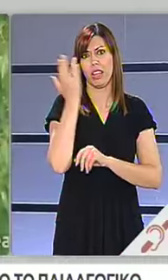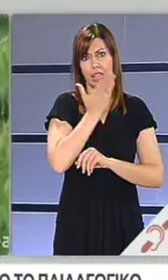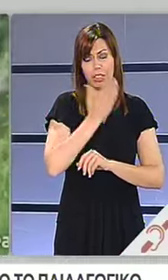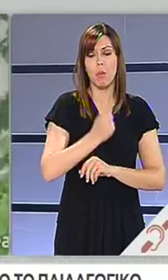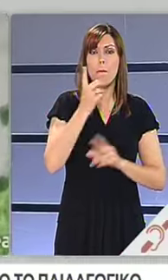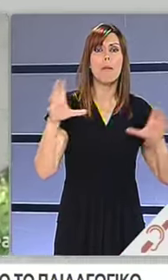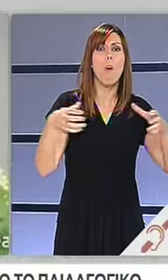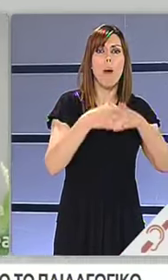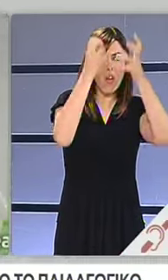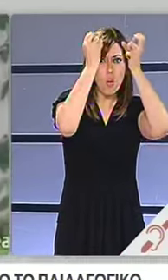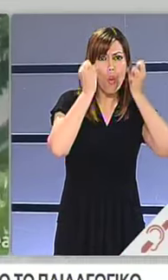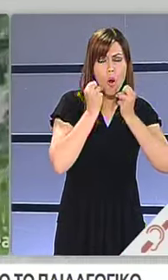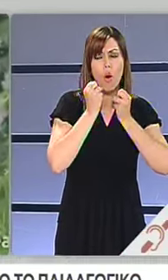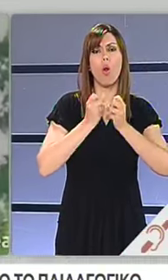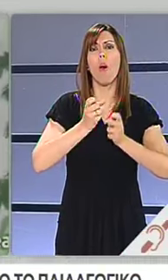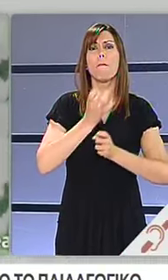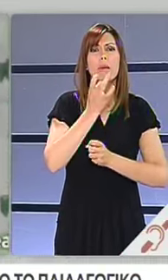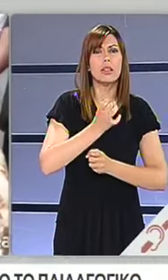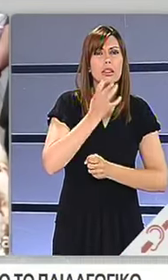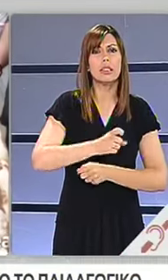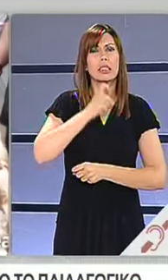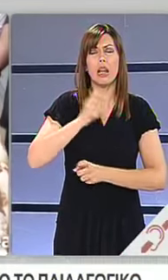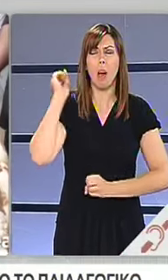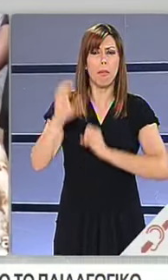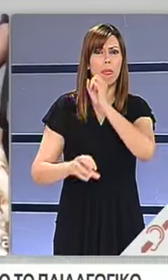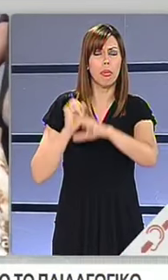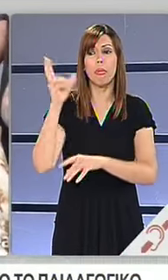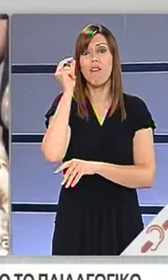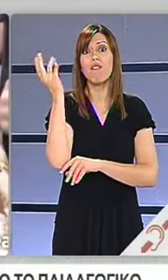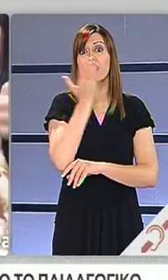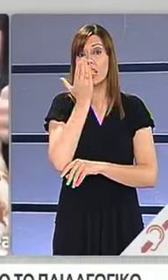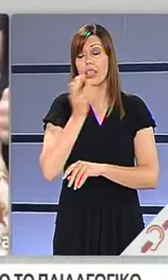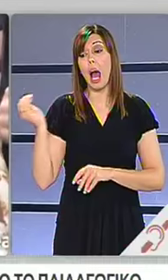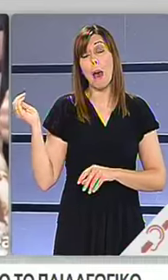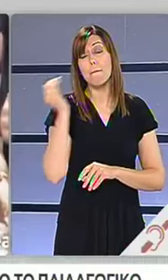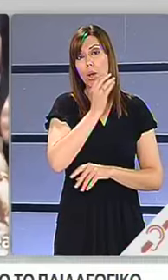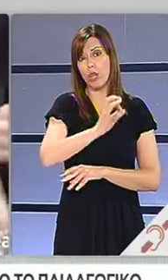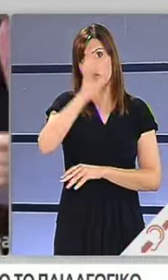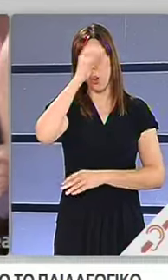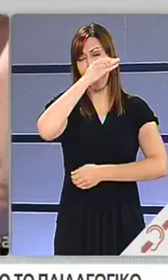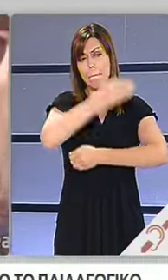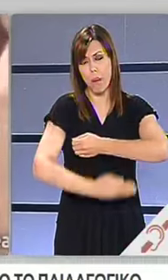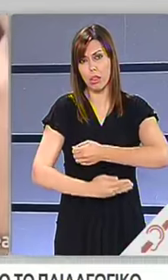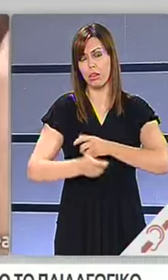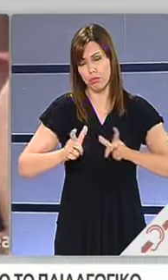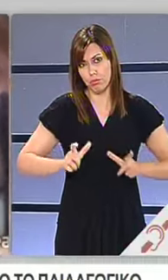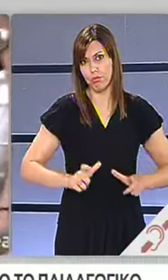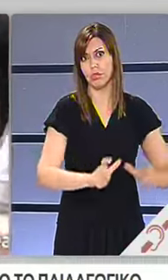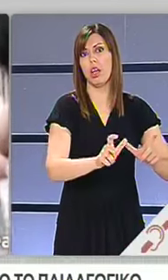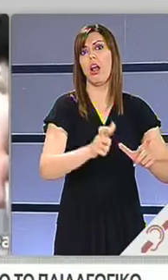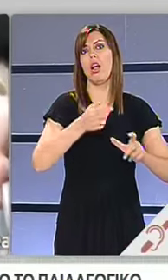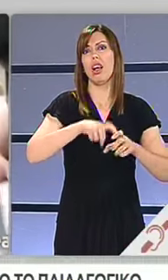φοιτητών που βρίσκονταν στο σημείο. Άμες ήταν η επέμβαση των ΜΑΤ που απόθυσαν τους κουκουλοφόρους χρησιμοποιώντας δακρυγόνα και